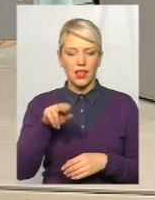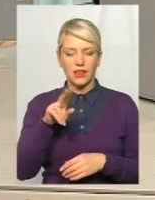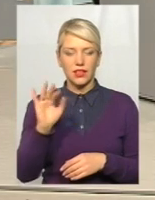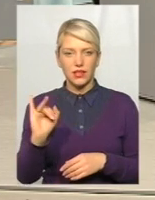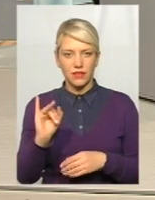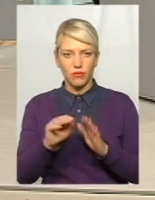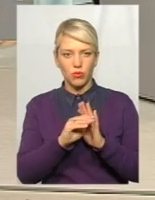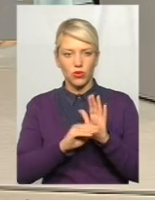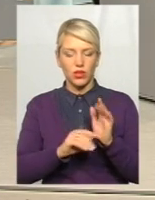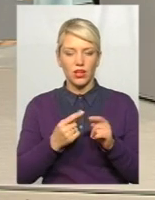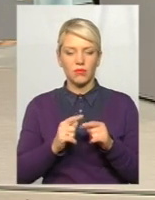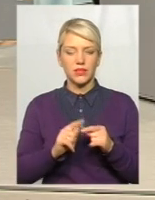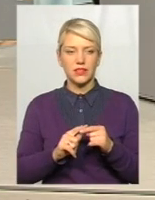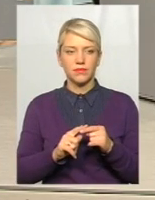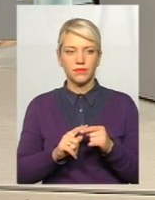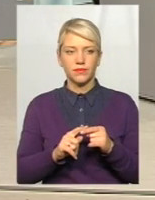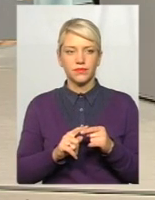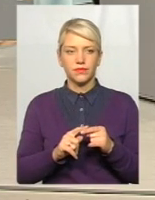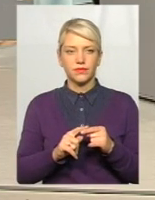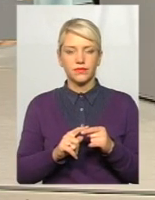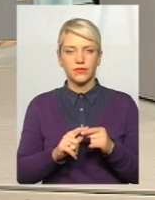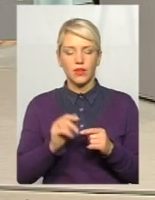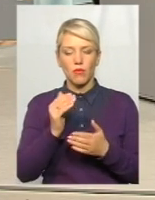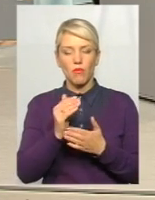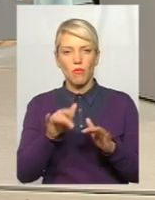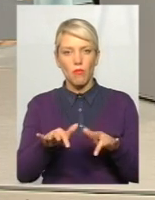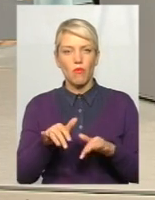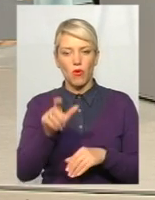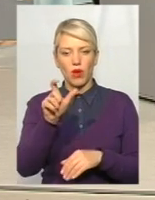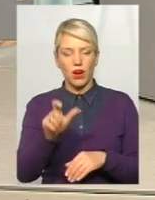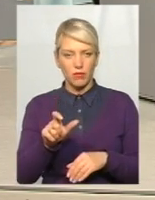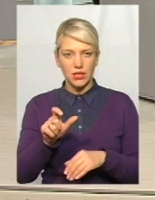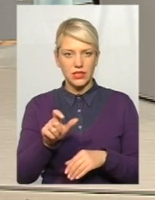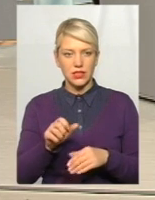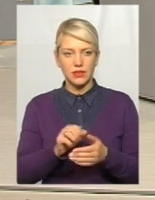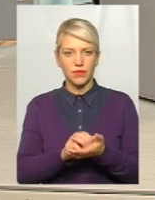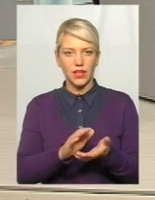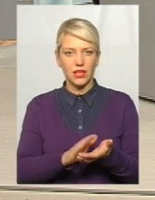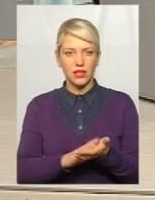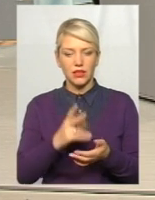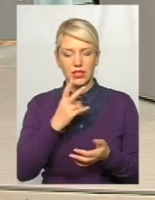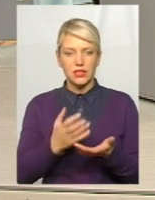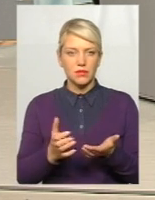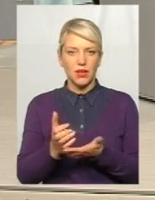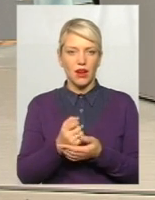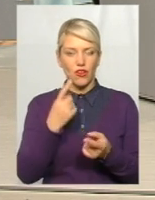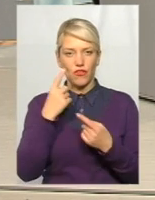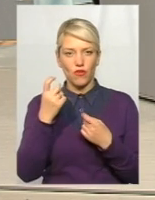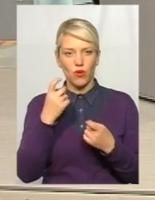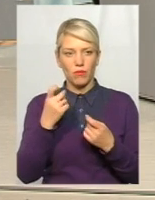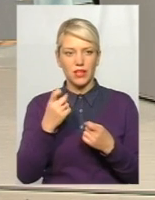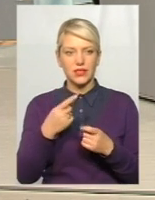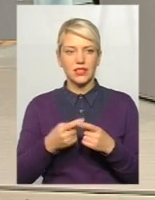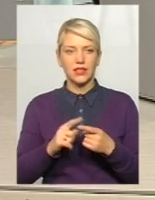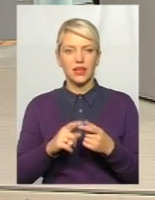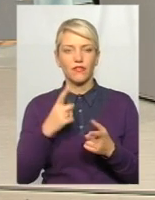Це нерегламентовані функції. Тобто, програміст закладає, що інформація, наприклад, збирається інформація. Певна інформація